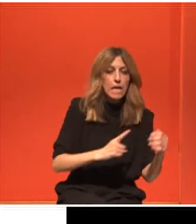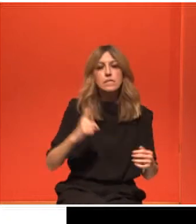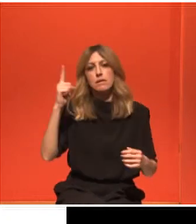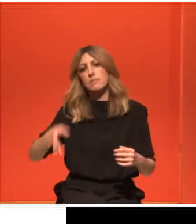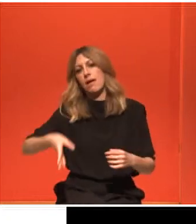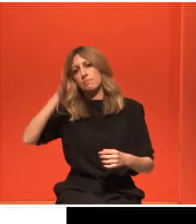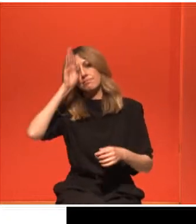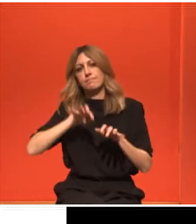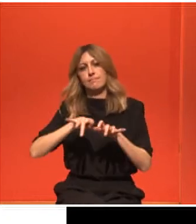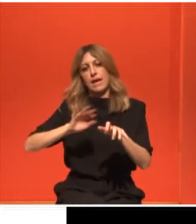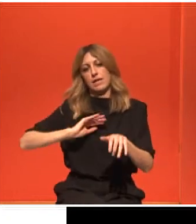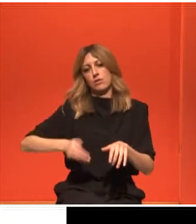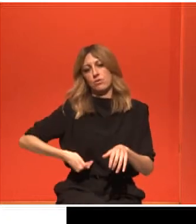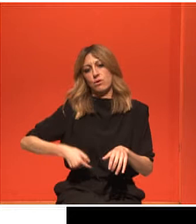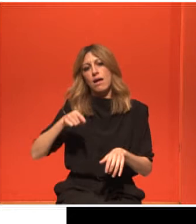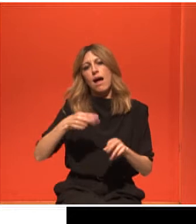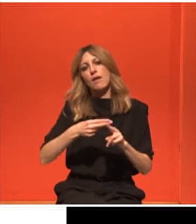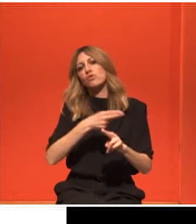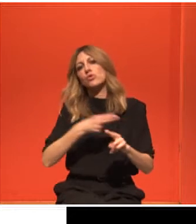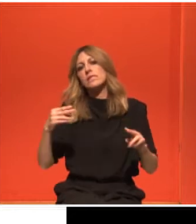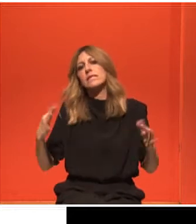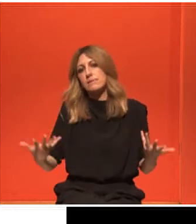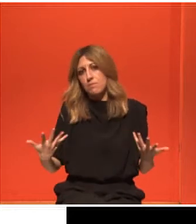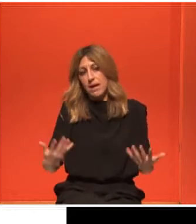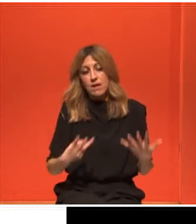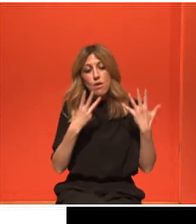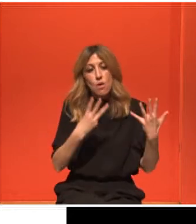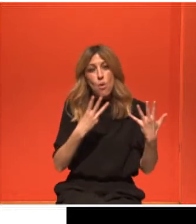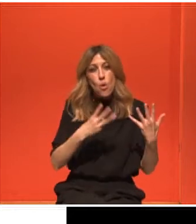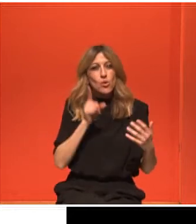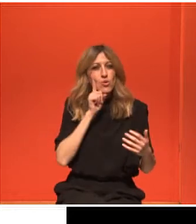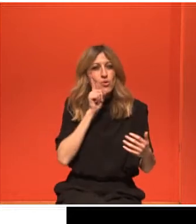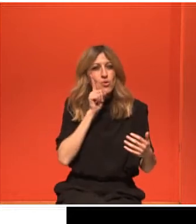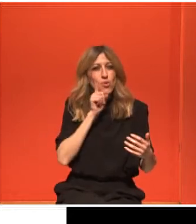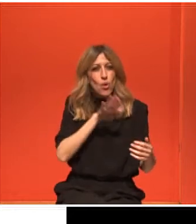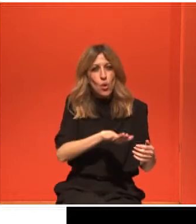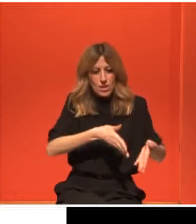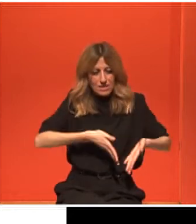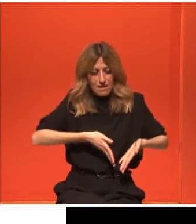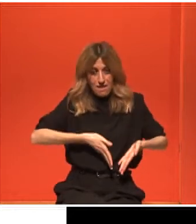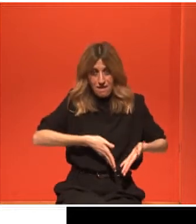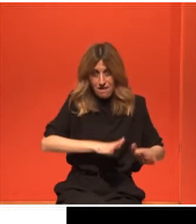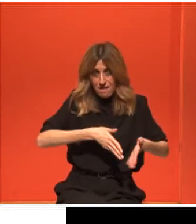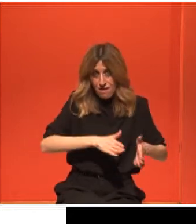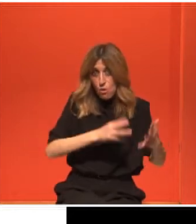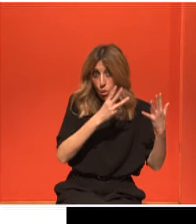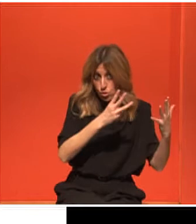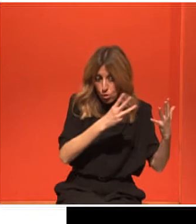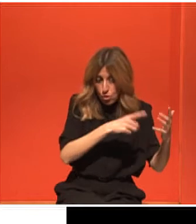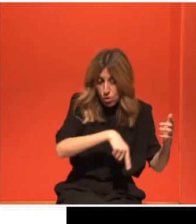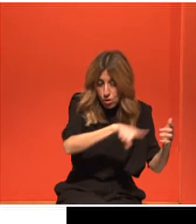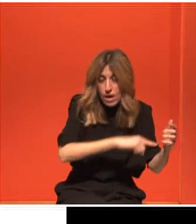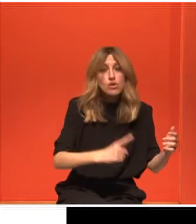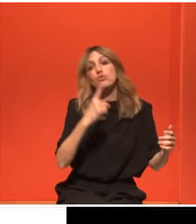νούμερο τι σημαίνει στην πράξη. Σημαίνει ότι για κάθε οχτώ κορίτσια που γεννιούνται σήμερα, το ένα δυστυχώς στη διάρκεια της ζωής του θα αναπτύξει